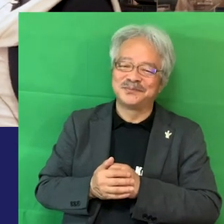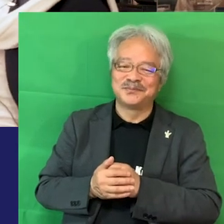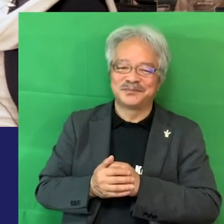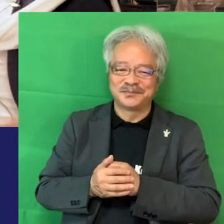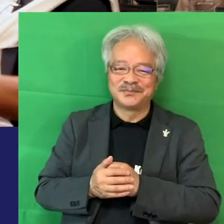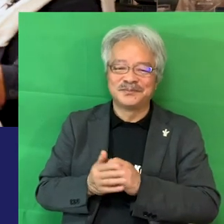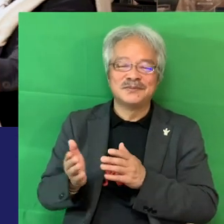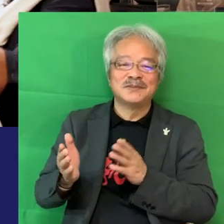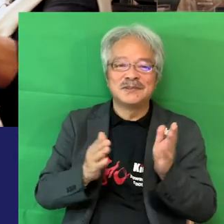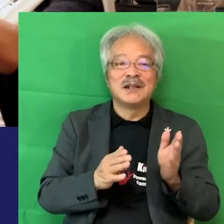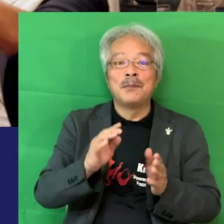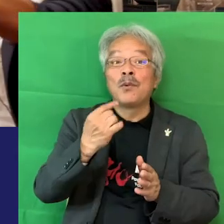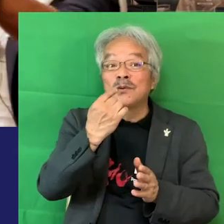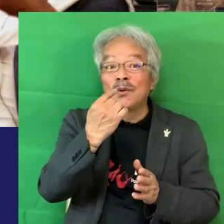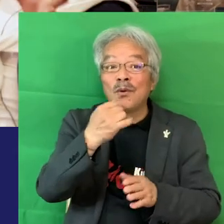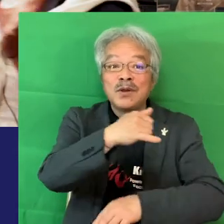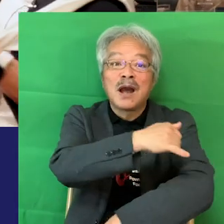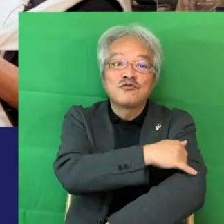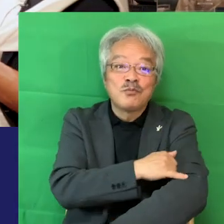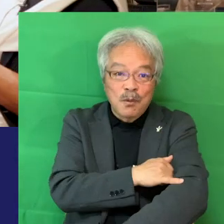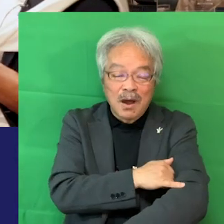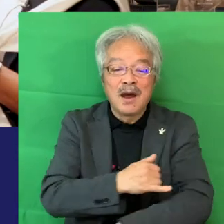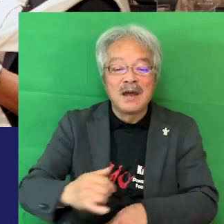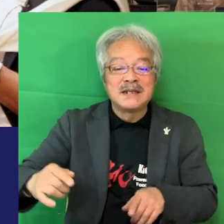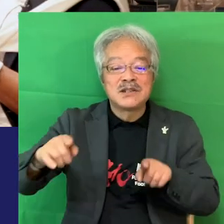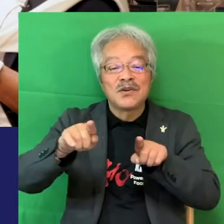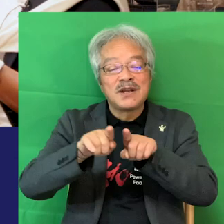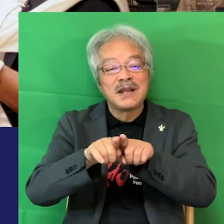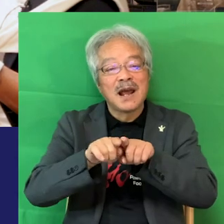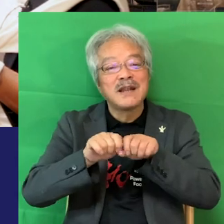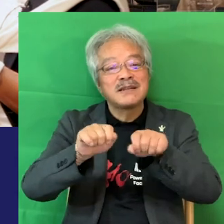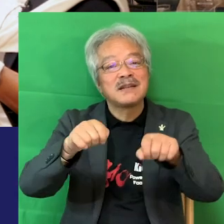だけど僕の役目は一緒にやっていぜみたいな